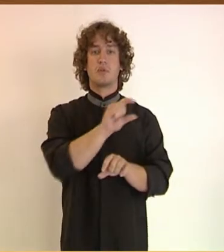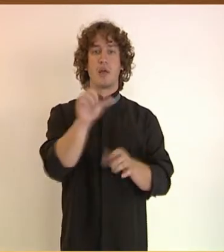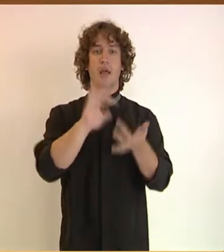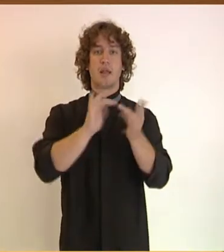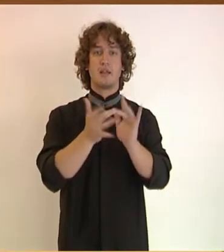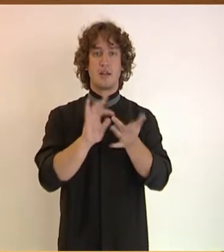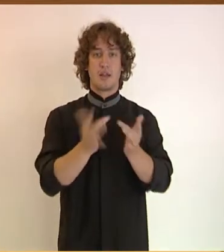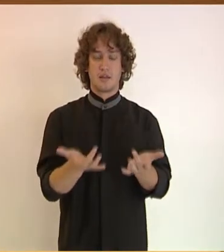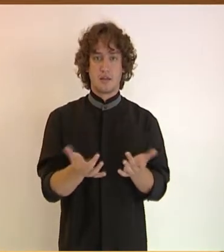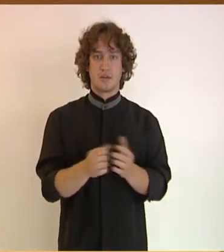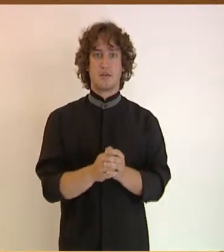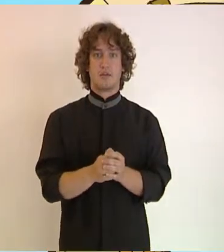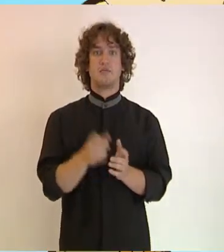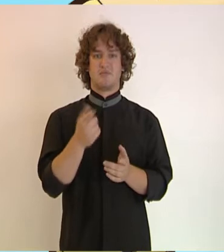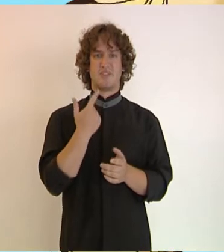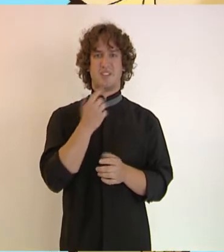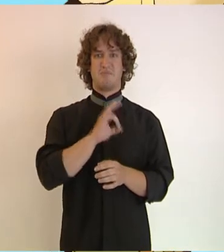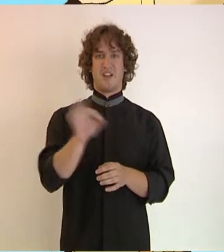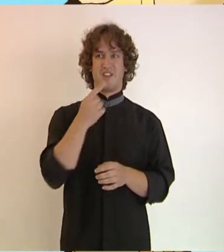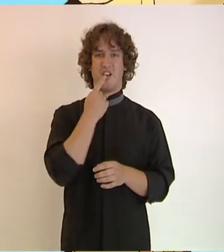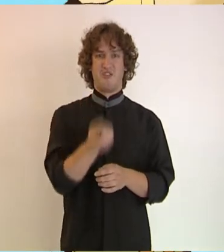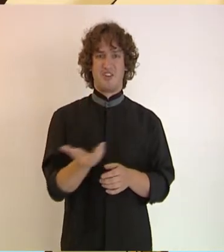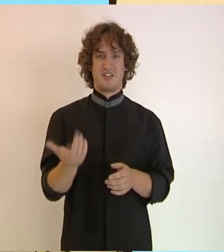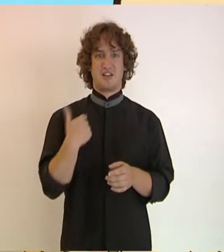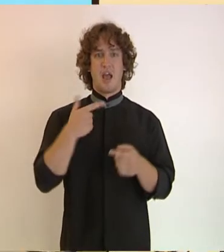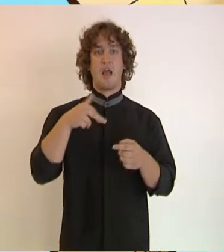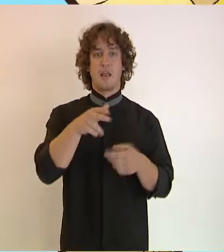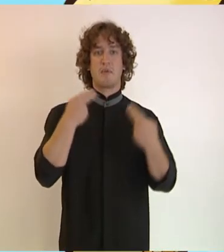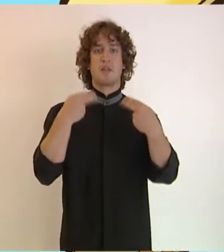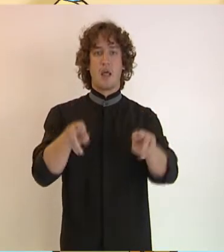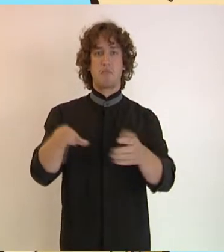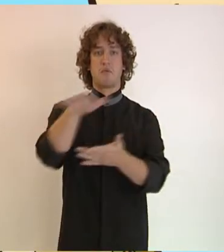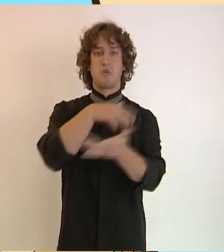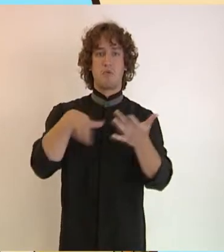Bača, dobre hovoríte. Ide mi ich hneď vypustiť na pašu?